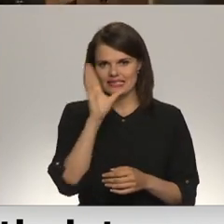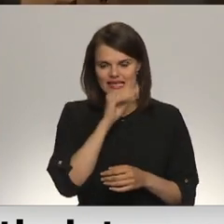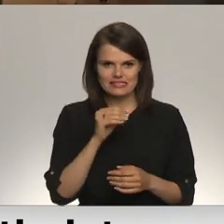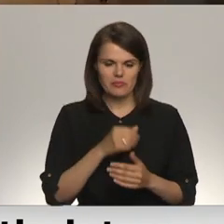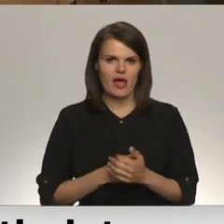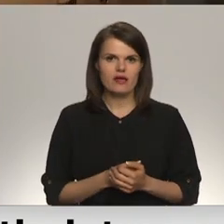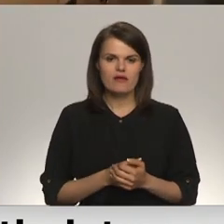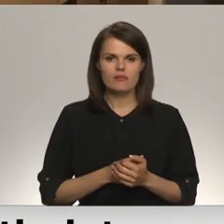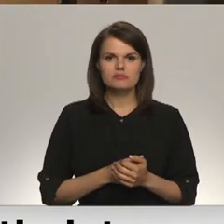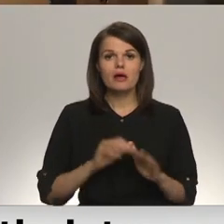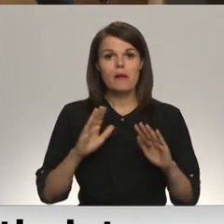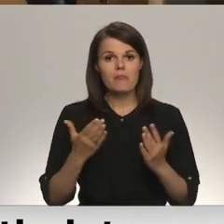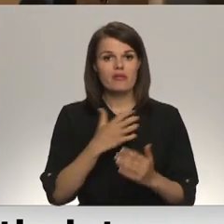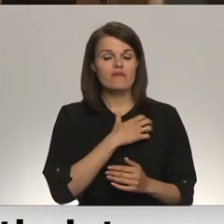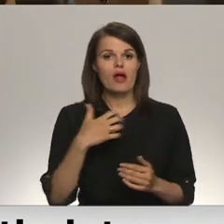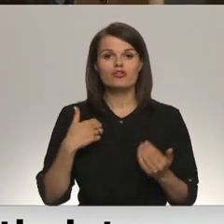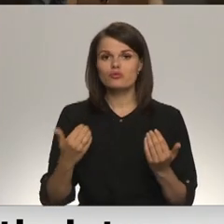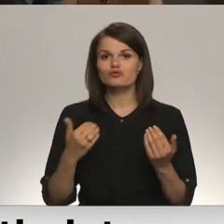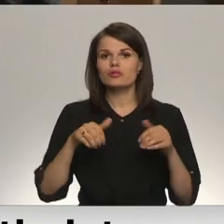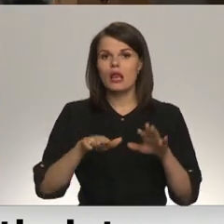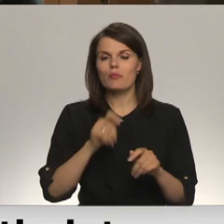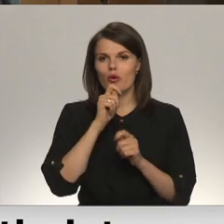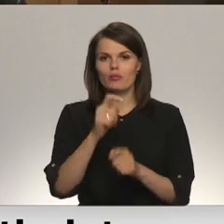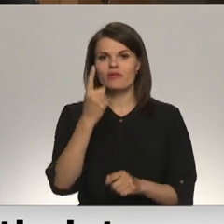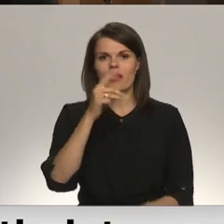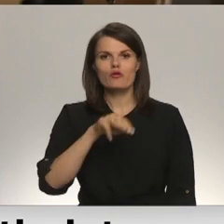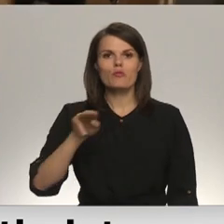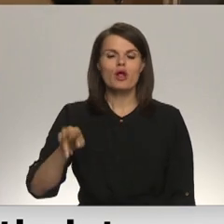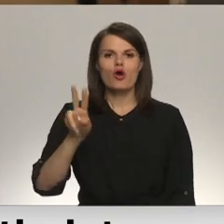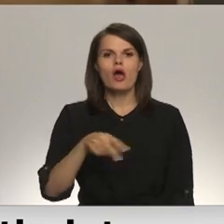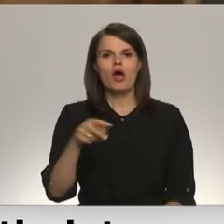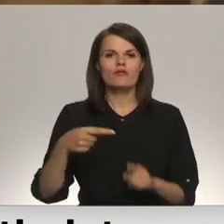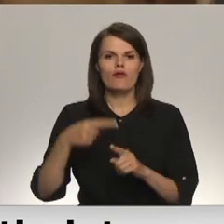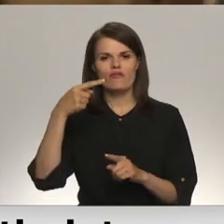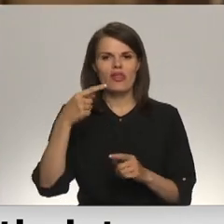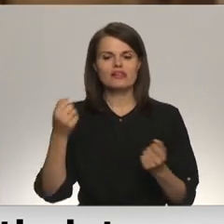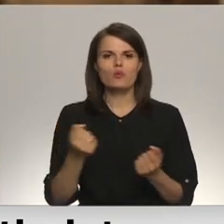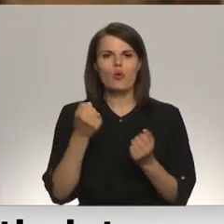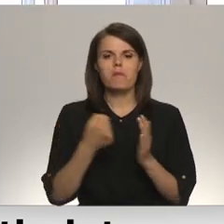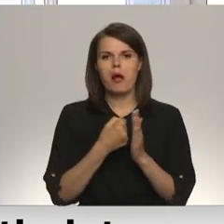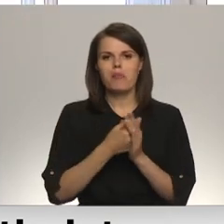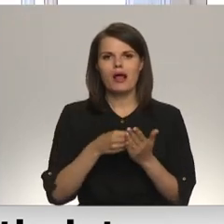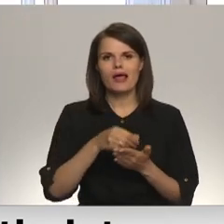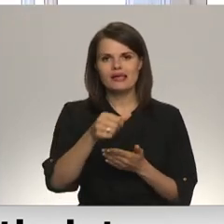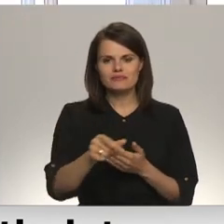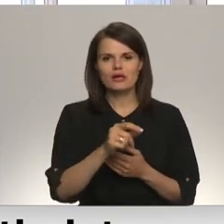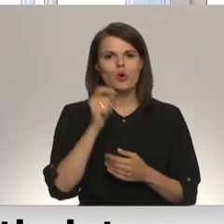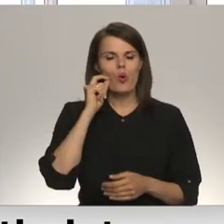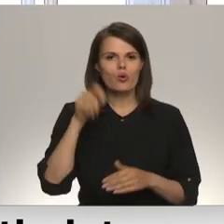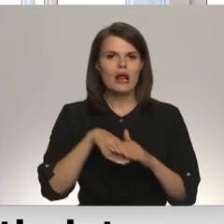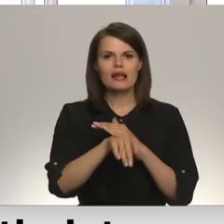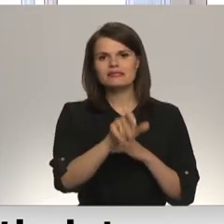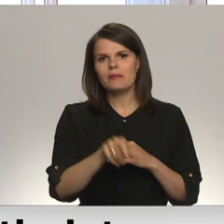viņi var būt. Savukārt valdība šodien lēmus piešķirt vienu miljonu eiro, vienreizēja no debinātības pabalstu izmaksāja Ukraiņas